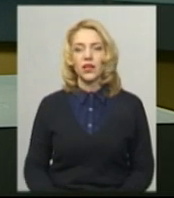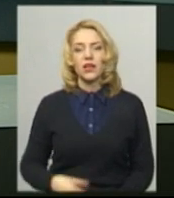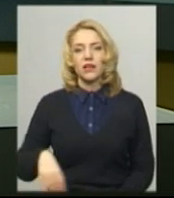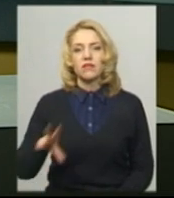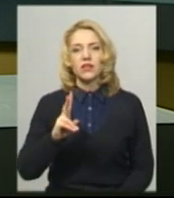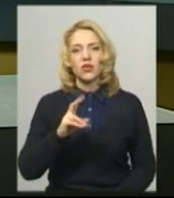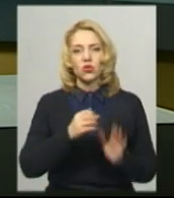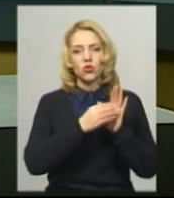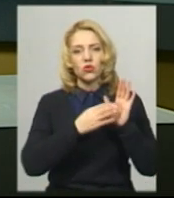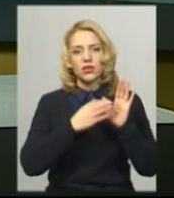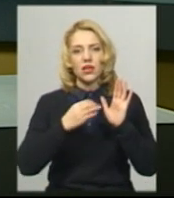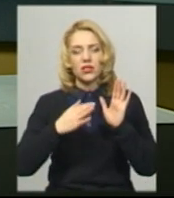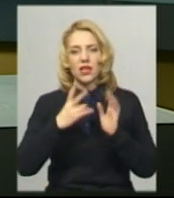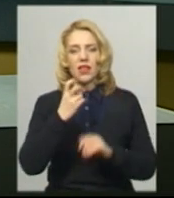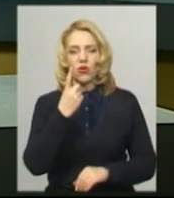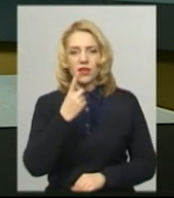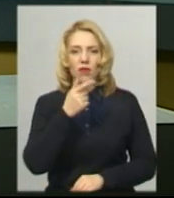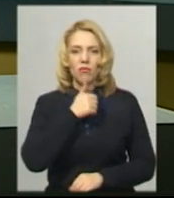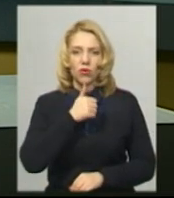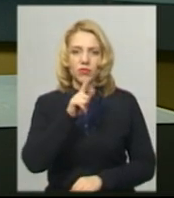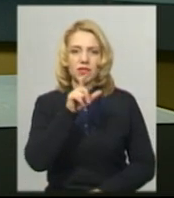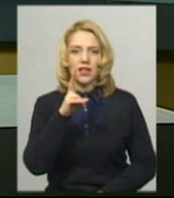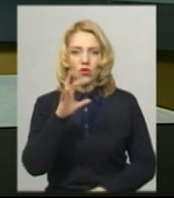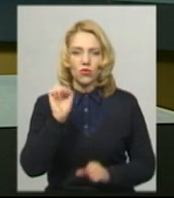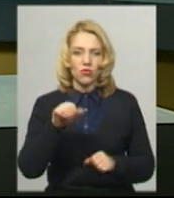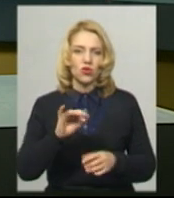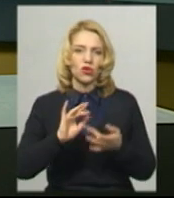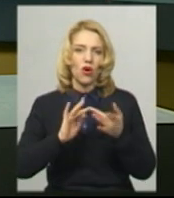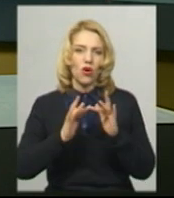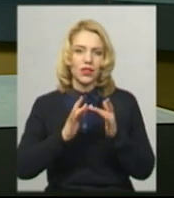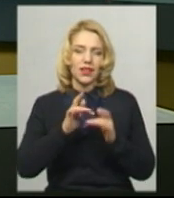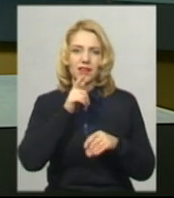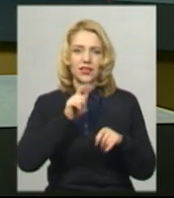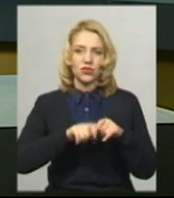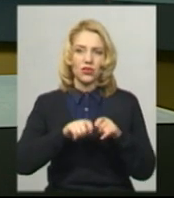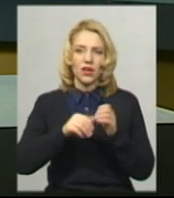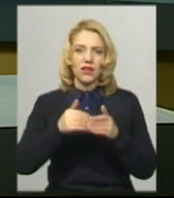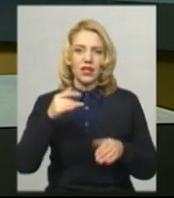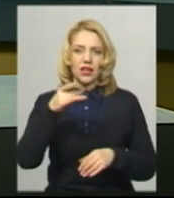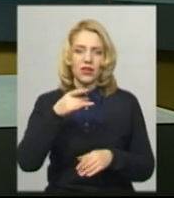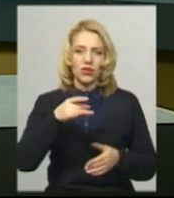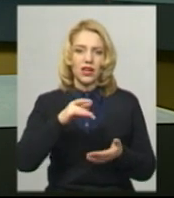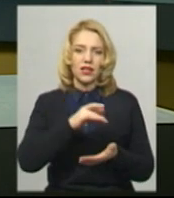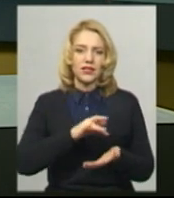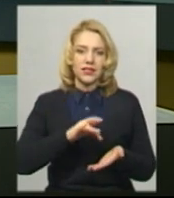зареєструвалися навіть на одне пробне ЗНО, можуть пройти онлайн-тестування від Вінницького регіонального центру.